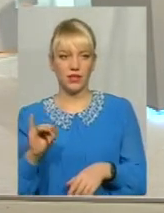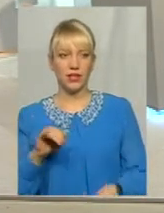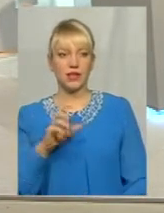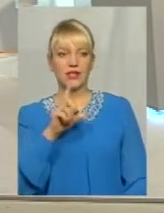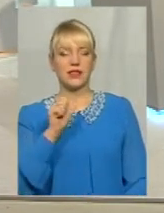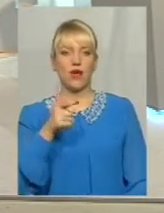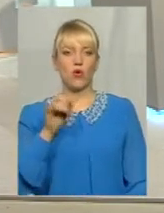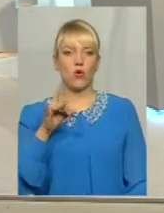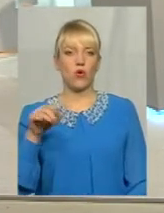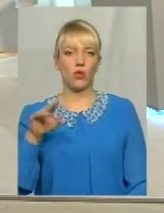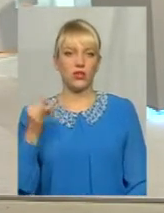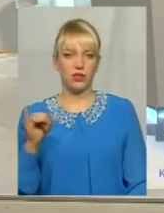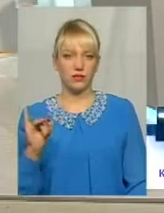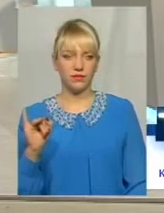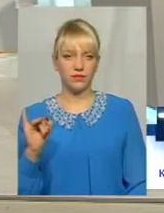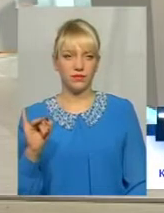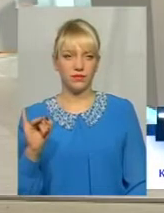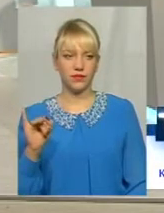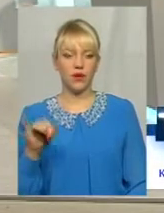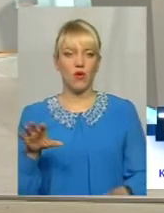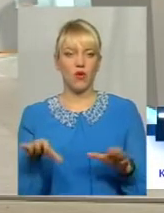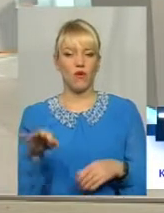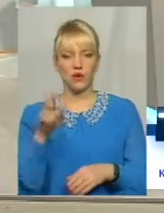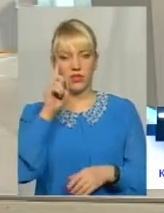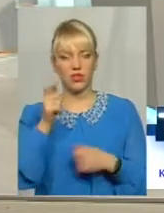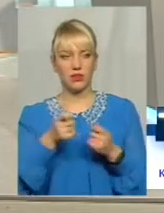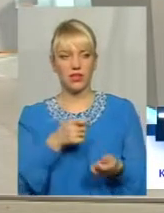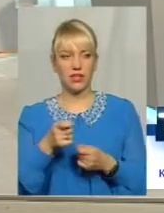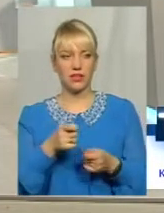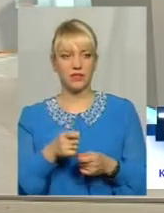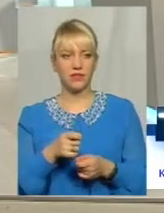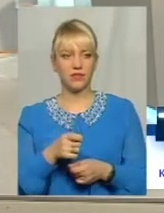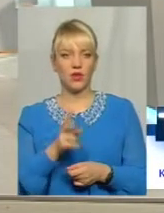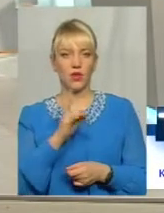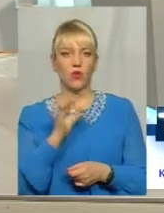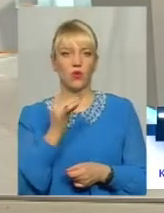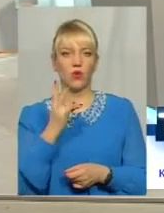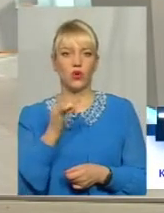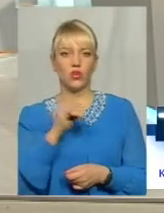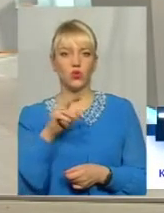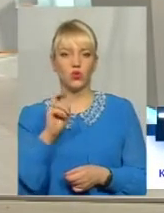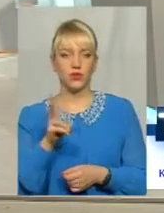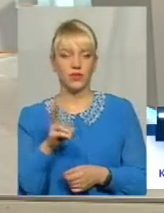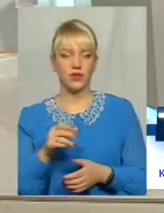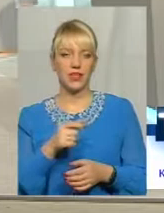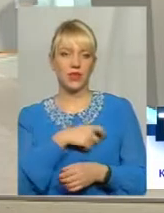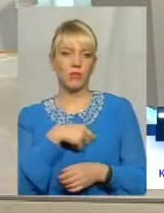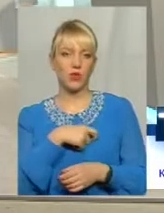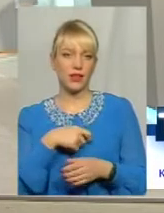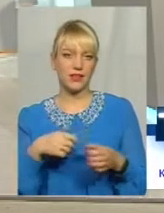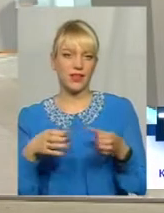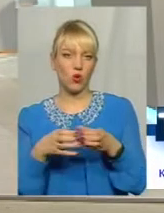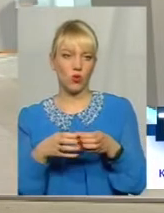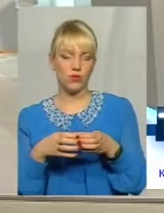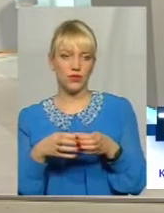Васильович Загородній, і голова облдержадміністрації Олександр Санш-Корнічук, і депутатський корпус,